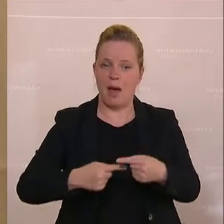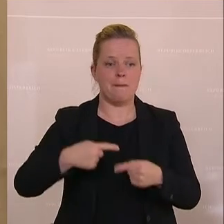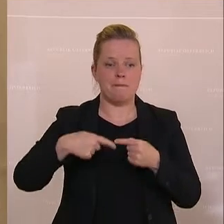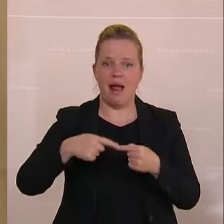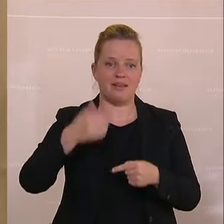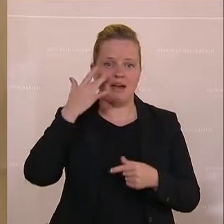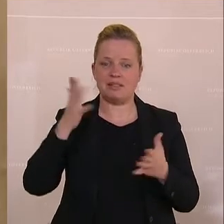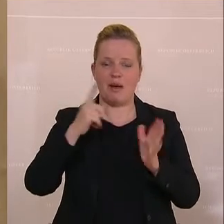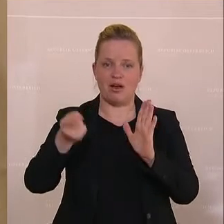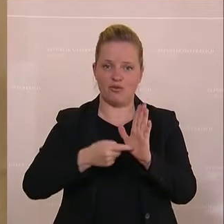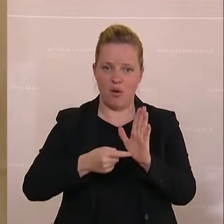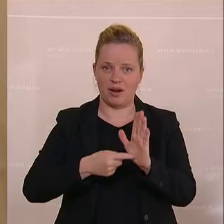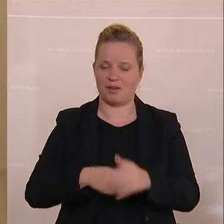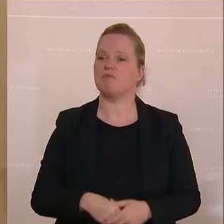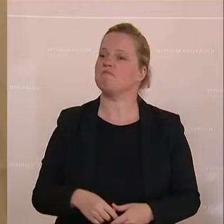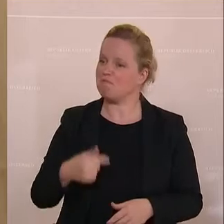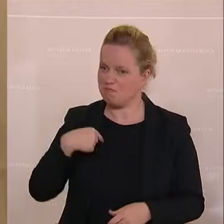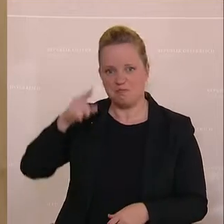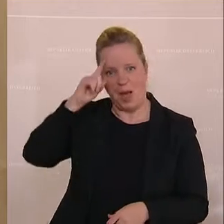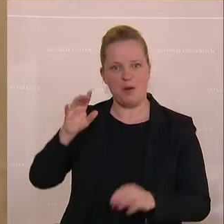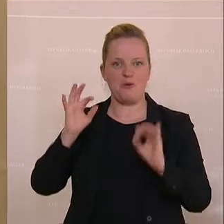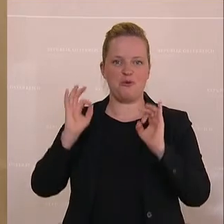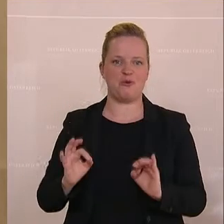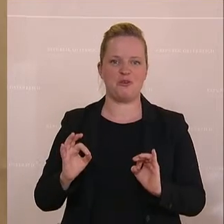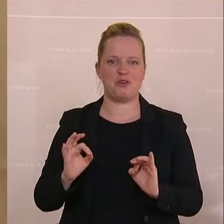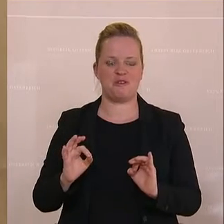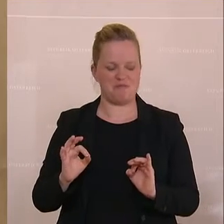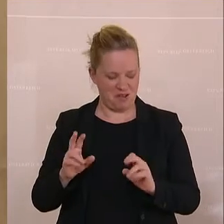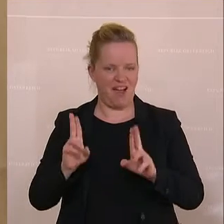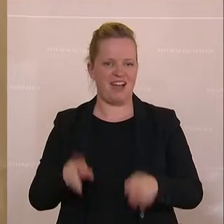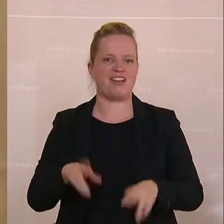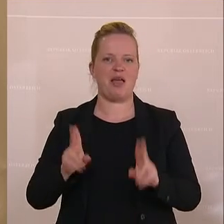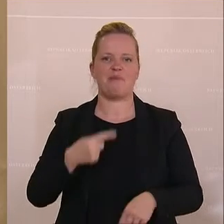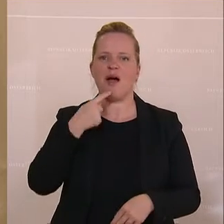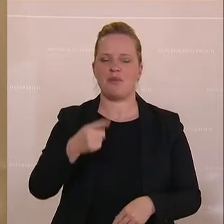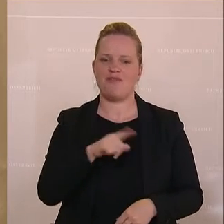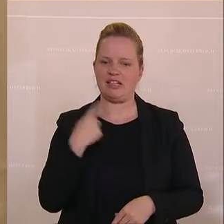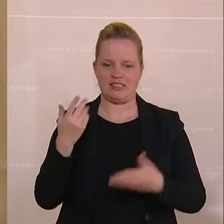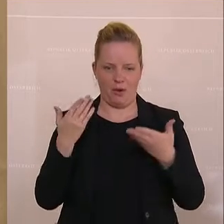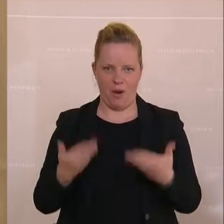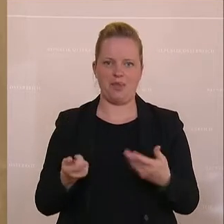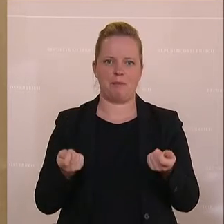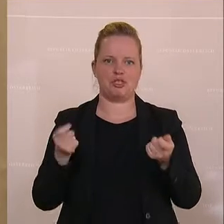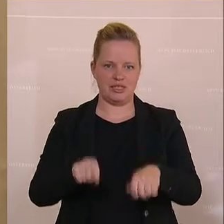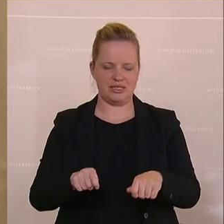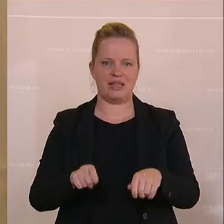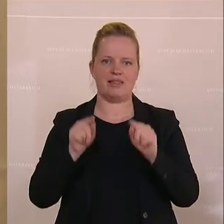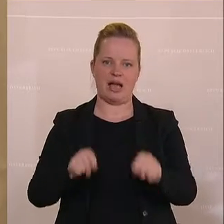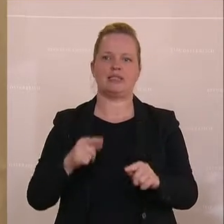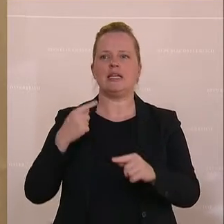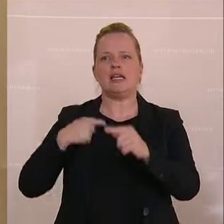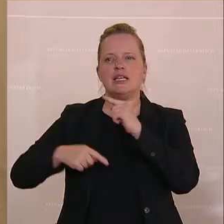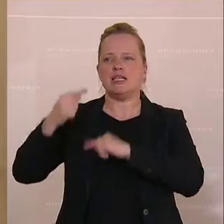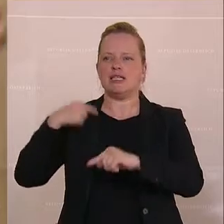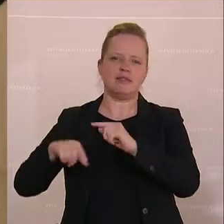Also, meine Damen und Herren, ich glaube mit gut Fug und Recht, ich glaube mit Fug und Recht, dass wir behaupten können, das, was wir hier beschließen, ist historisch.